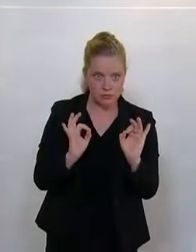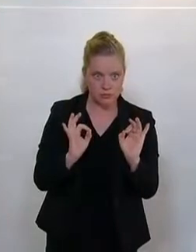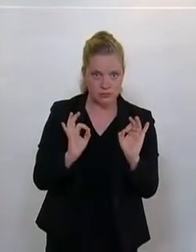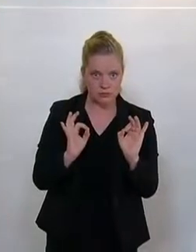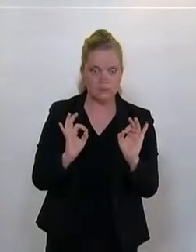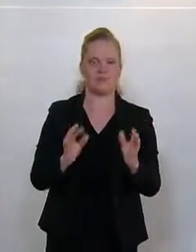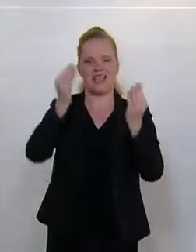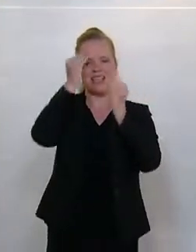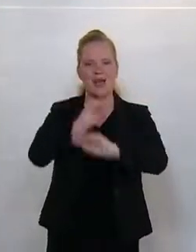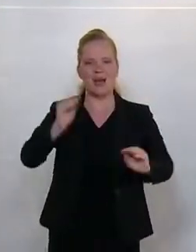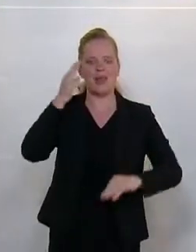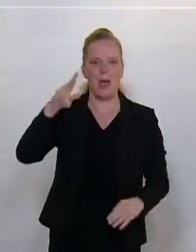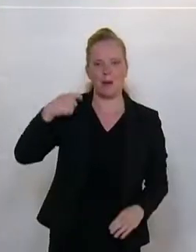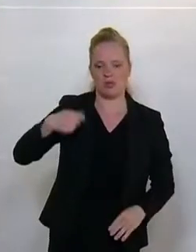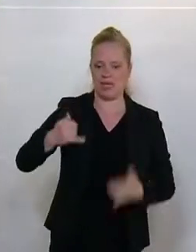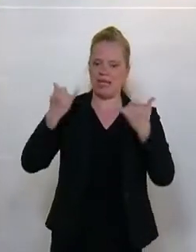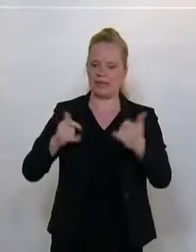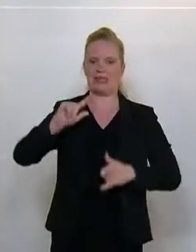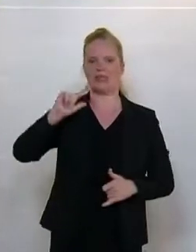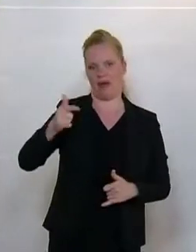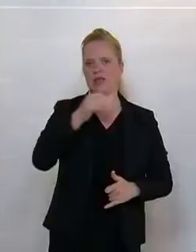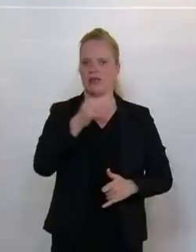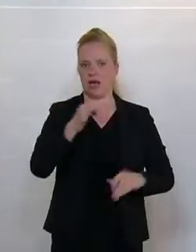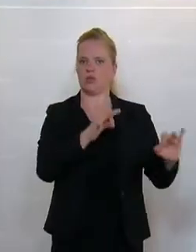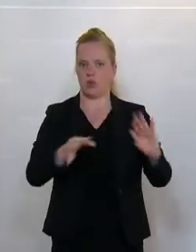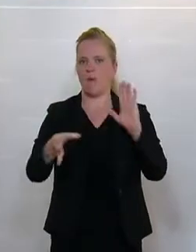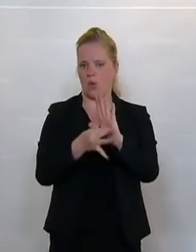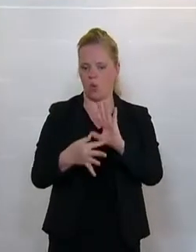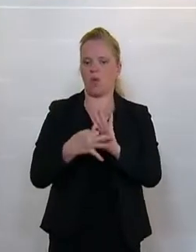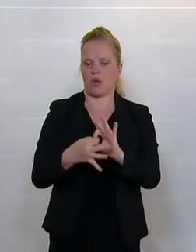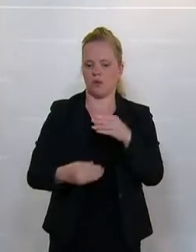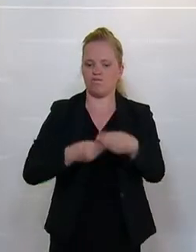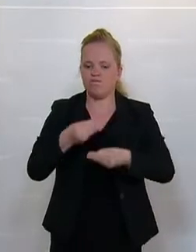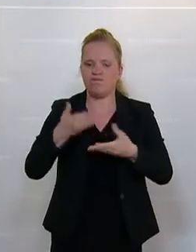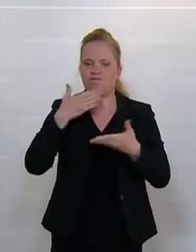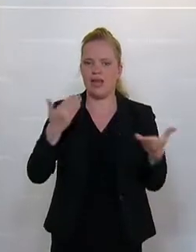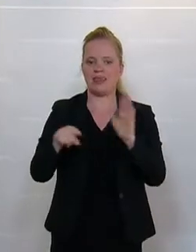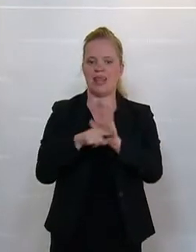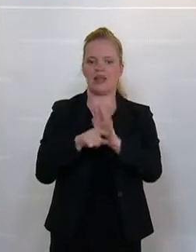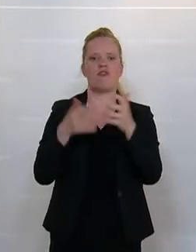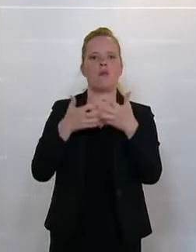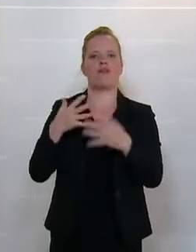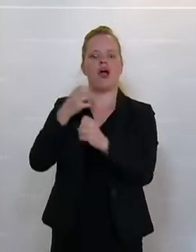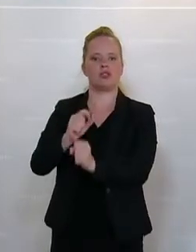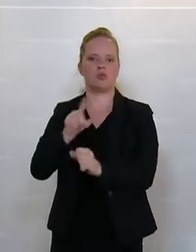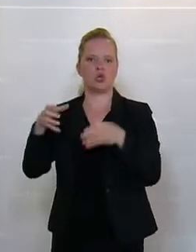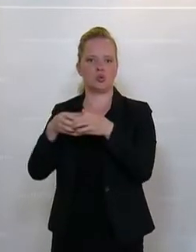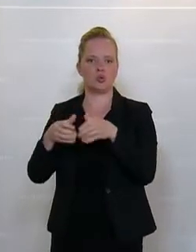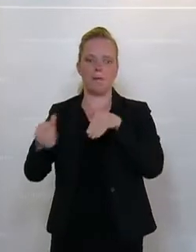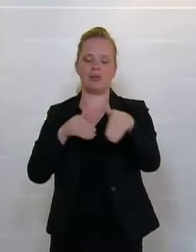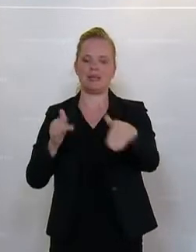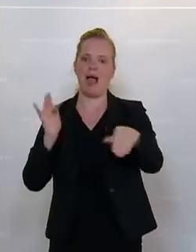Raum. Die ÖVP hält eine Ministeranklage allerdings nicht für gerechtfertigt. Einen negativen Bericht des Verfassungsausschusses betreffend